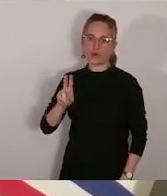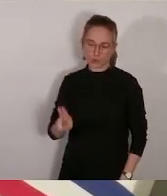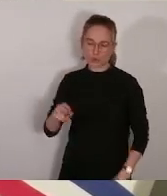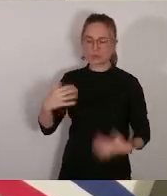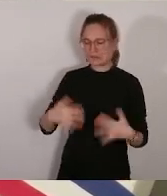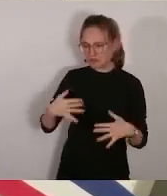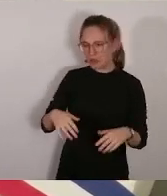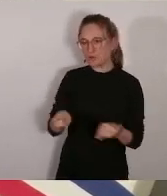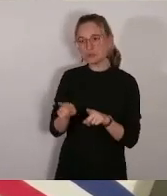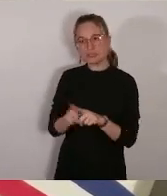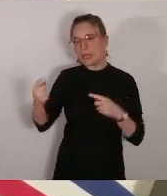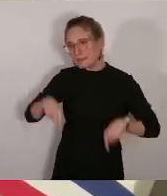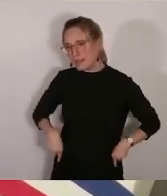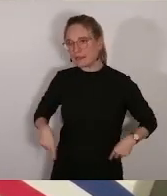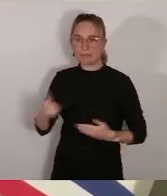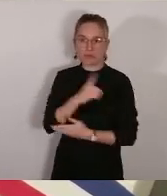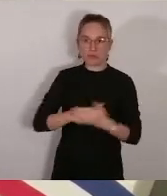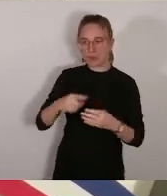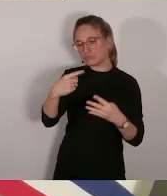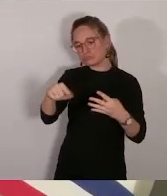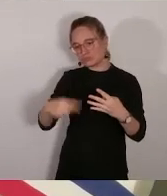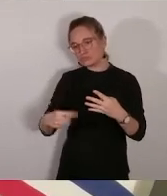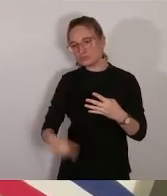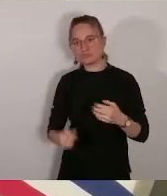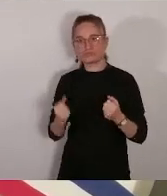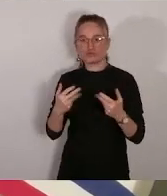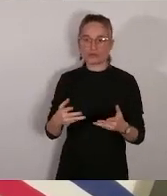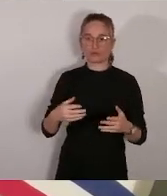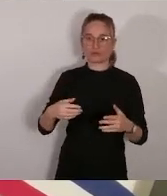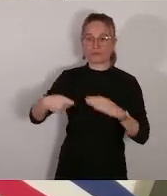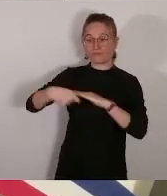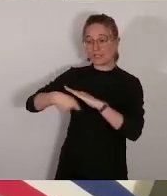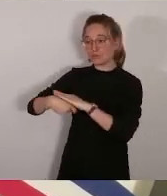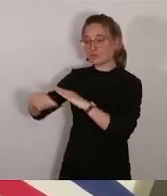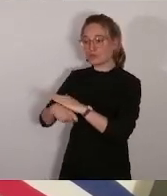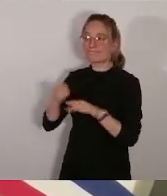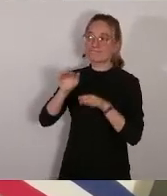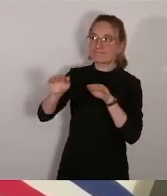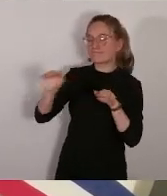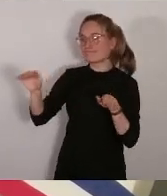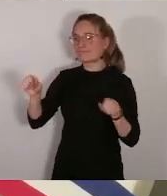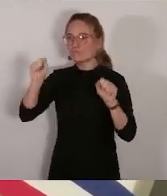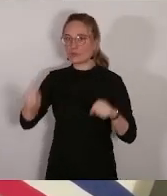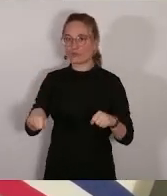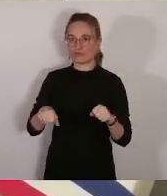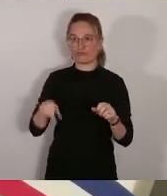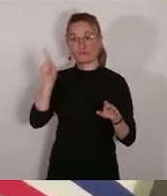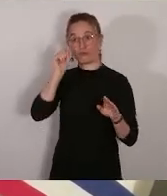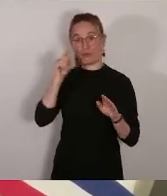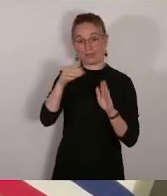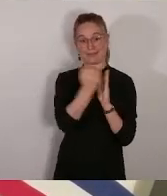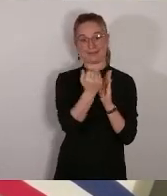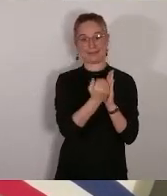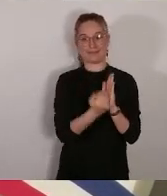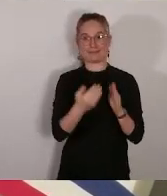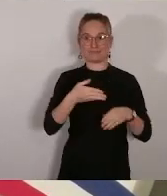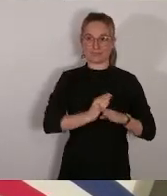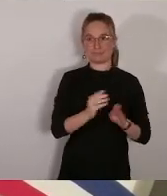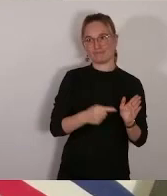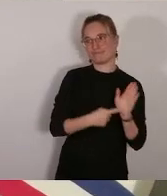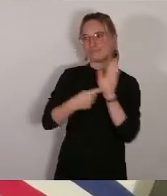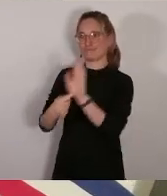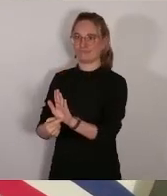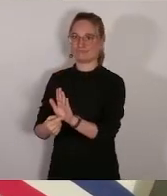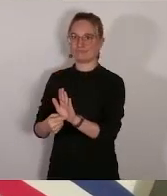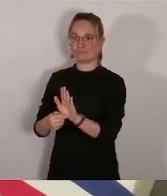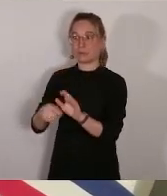-financeur qui peut être intéressé à participer à ces opérations d'investissement. Et je